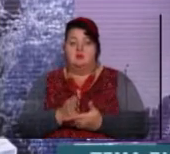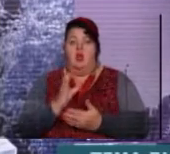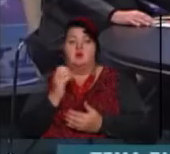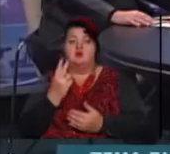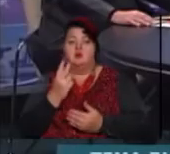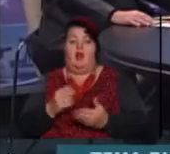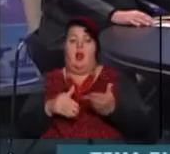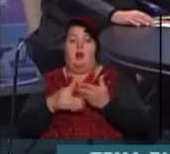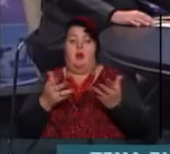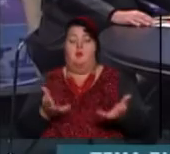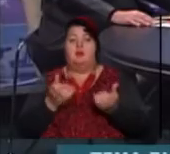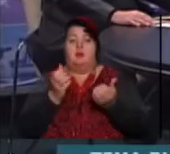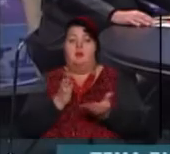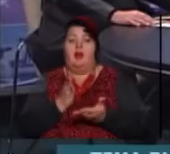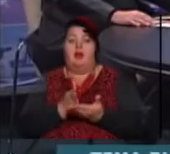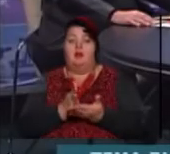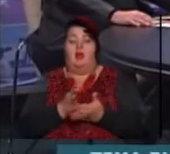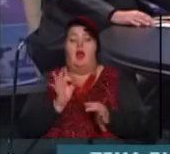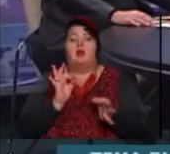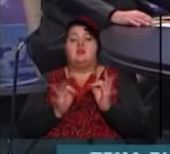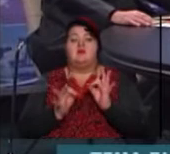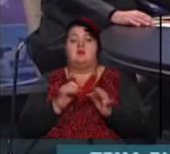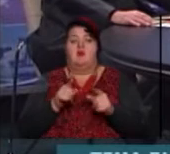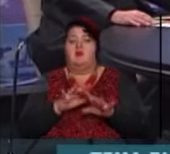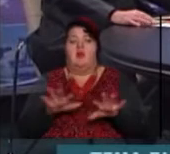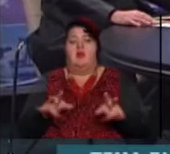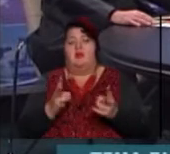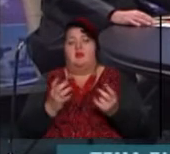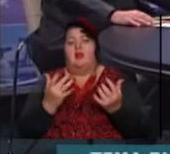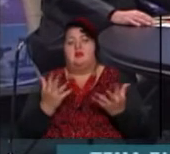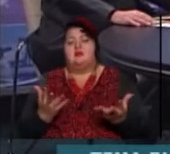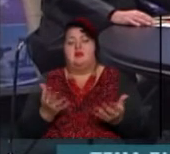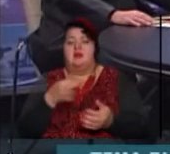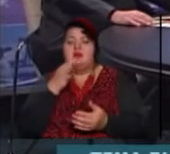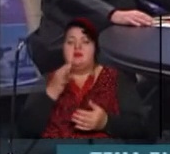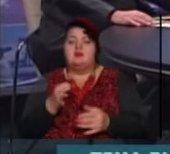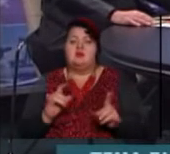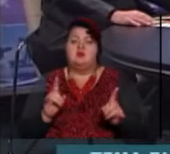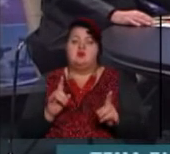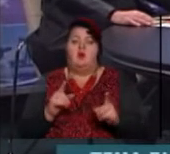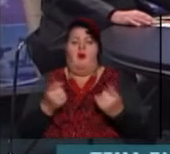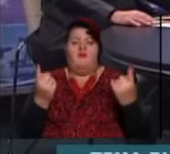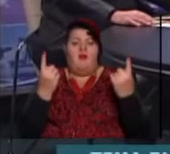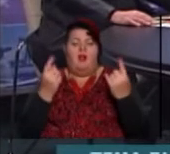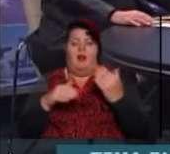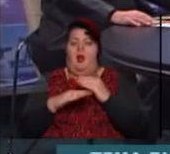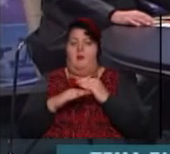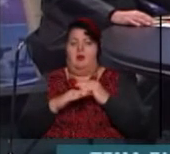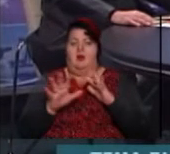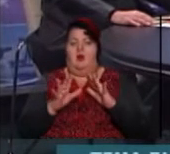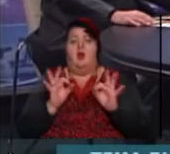Соціальна підтримка є. Ну, звичайно, вона не настільки сказати, що вона якась велика, але,